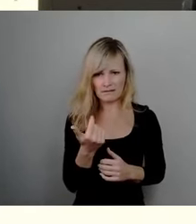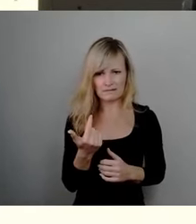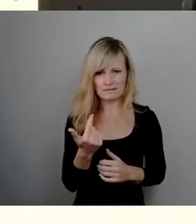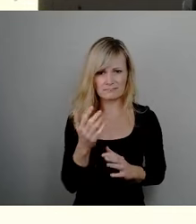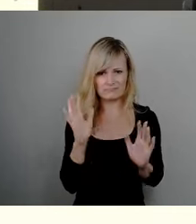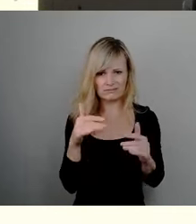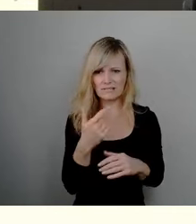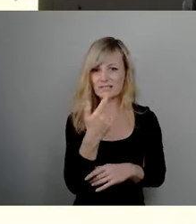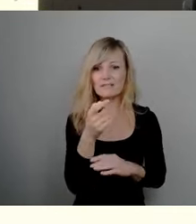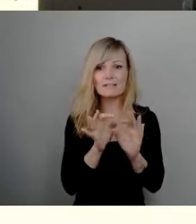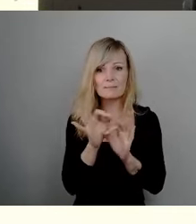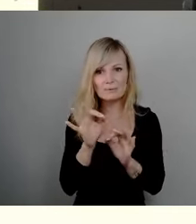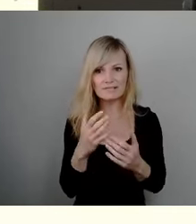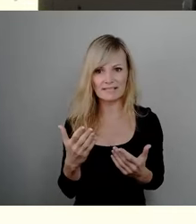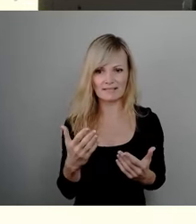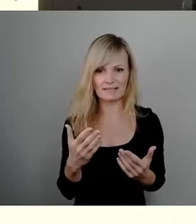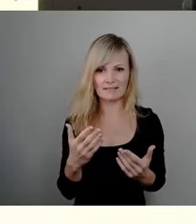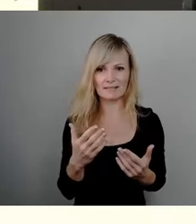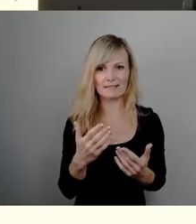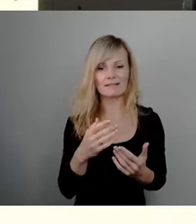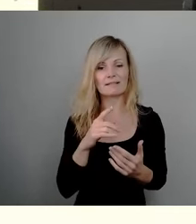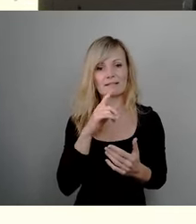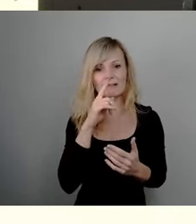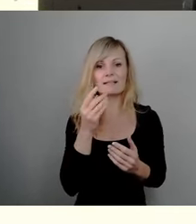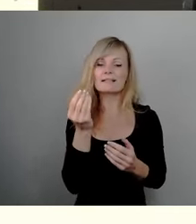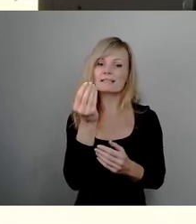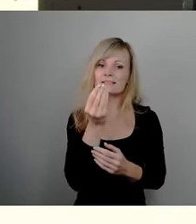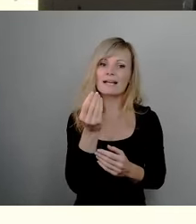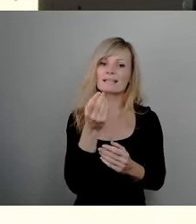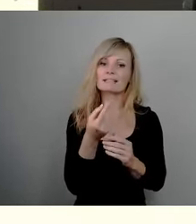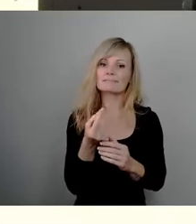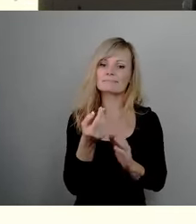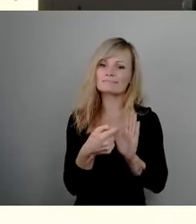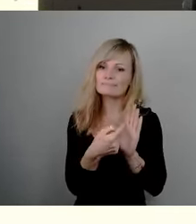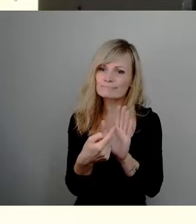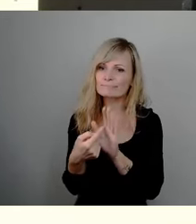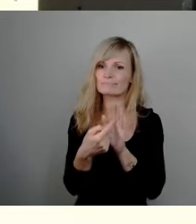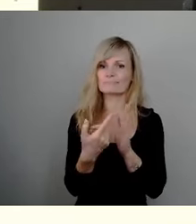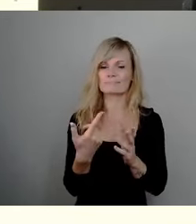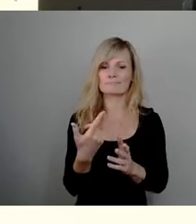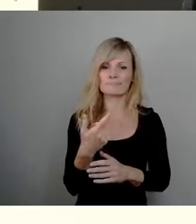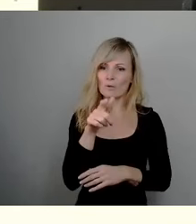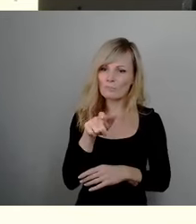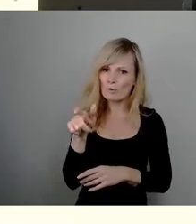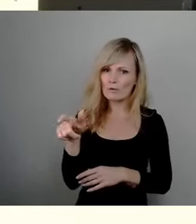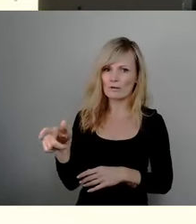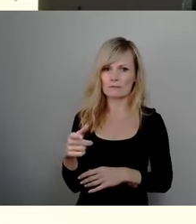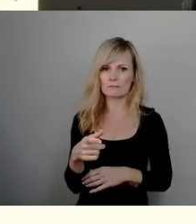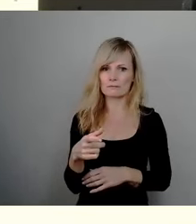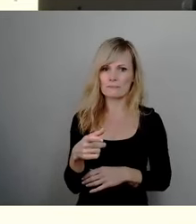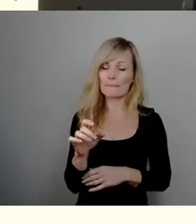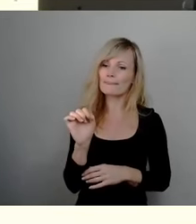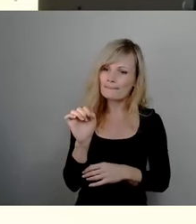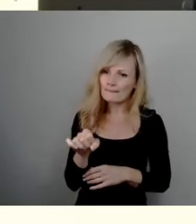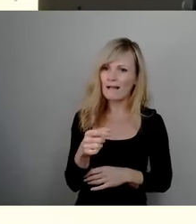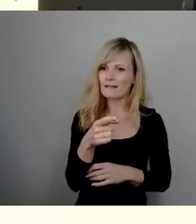das ist aber mal ein Zeichen an die Bürgerschaft, ihr habt die Wahl, auch Leute tatsächlich zu wählen, die sich Gedanken